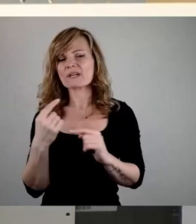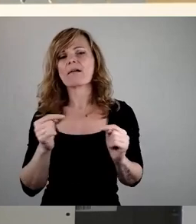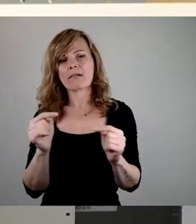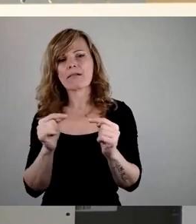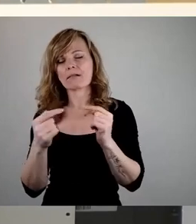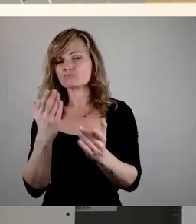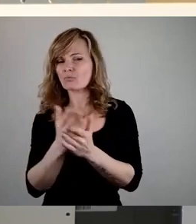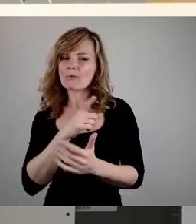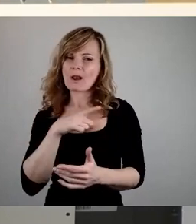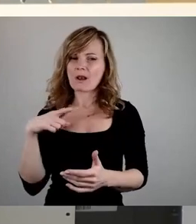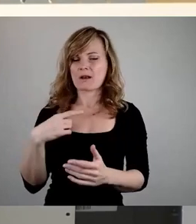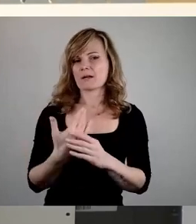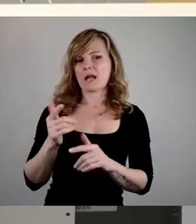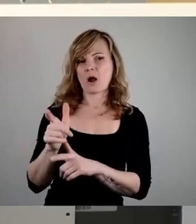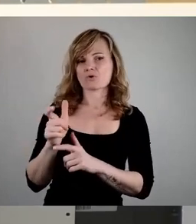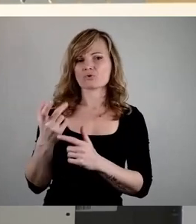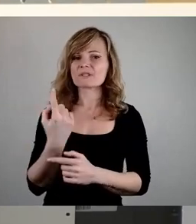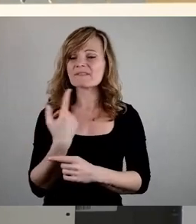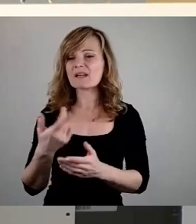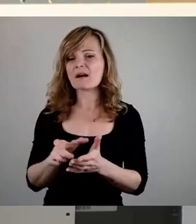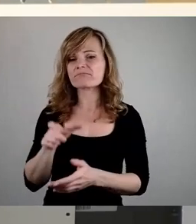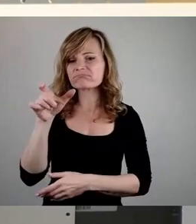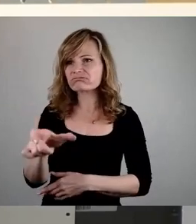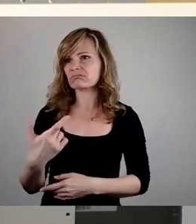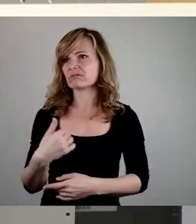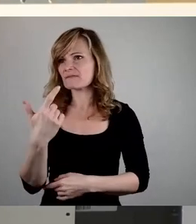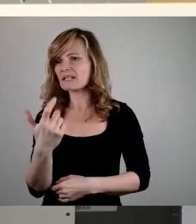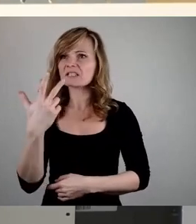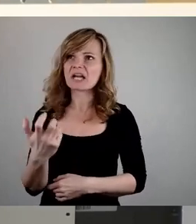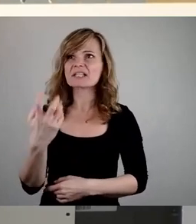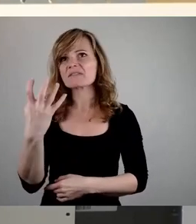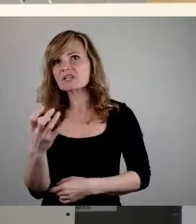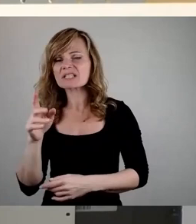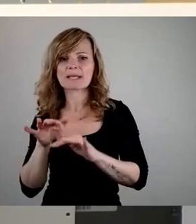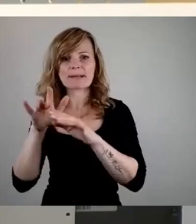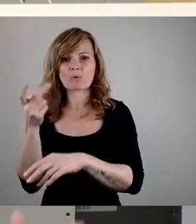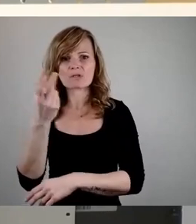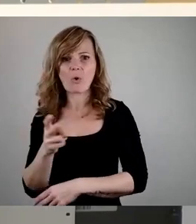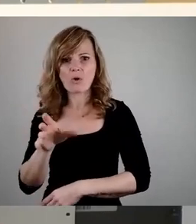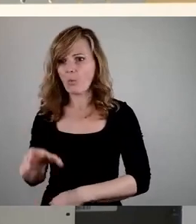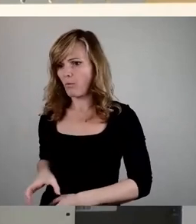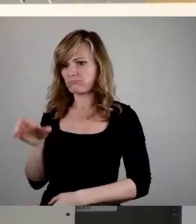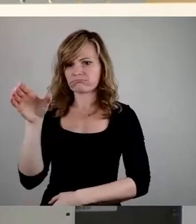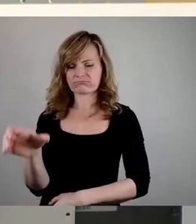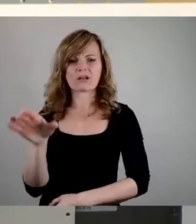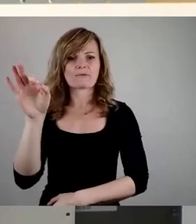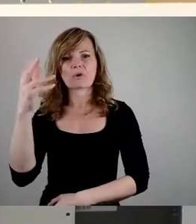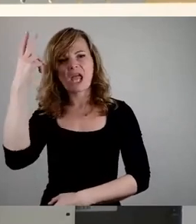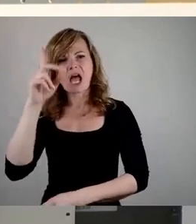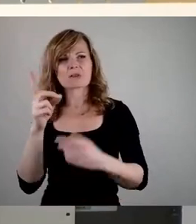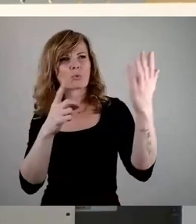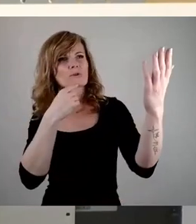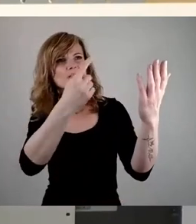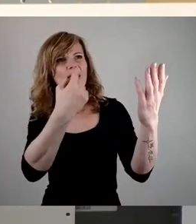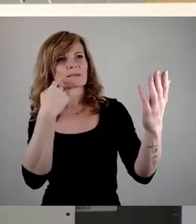Ausschuss miteinander. Da investieren wir locker 20, vielleicht 30, vielleicht 40 Millionen Euro in – Herr Dornhauser ist gerade im